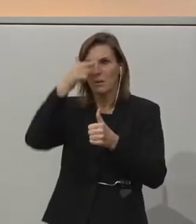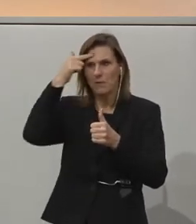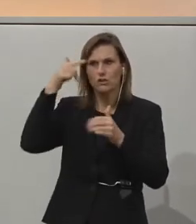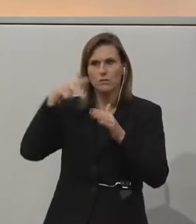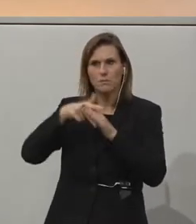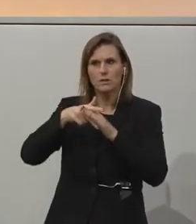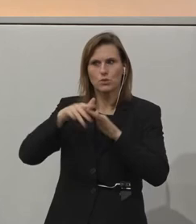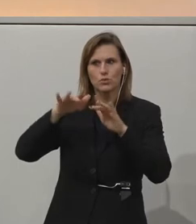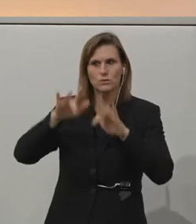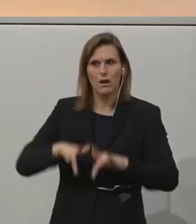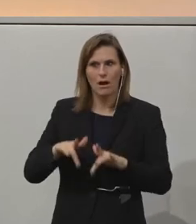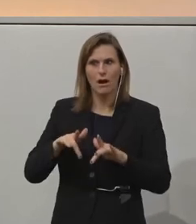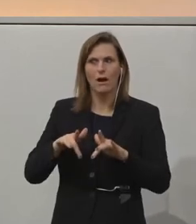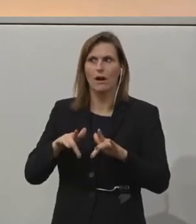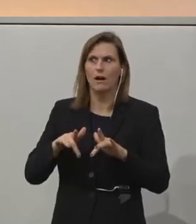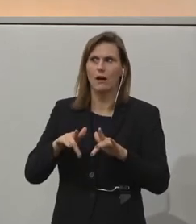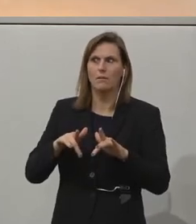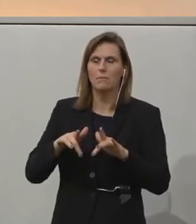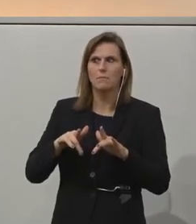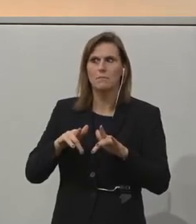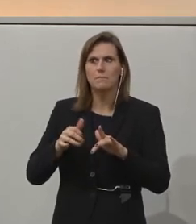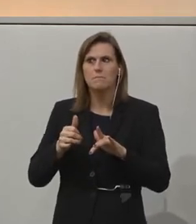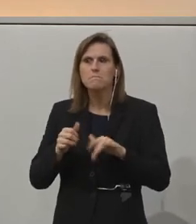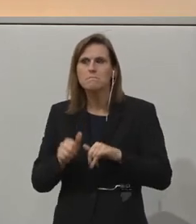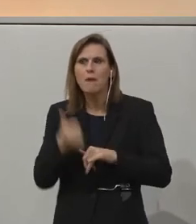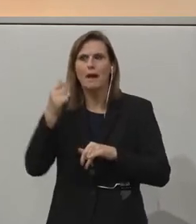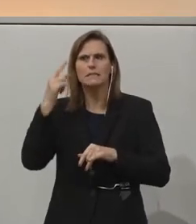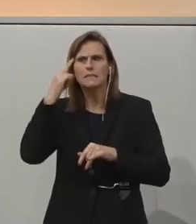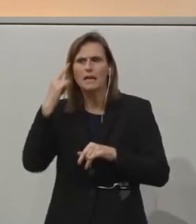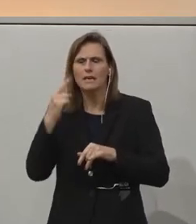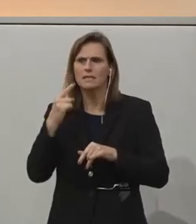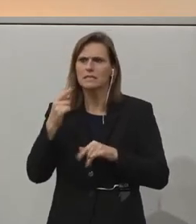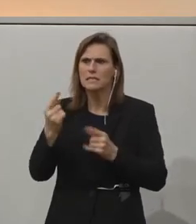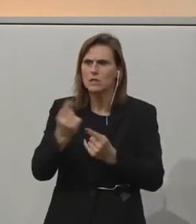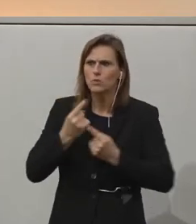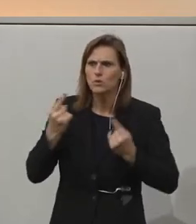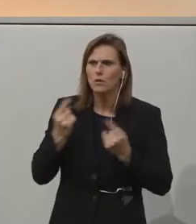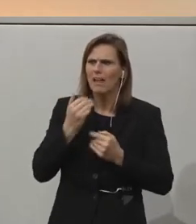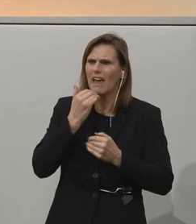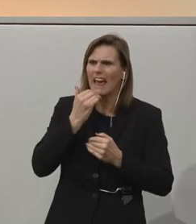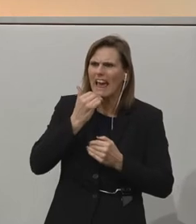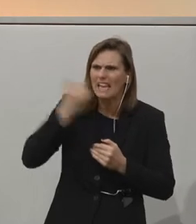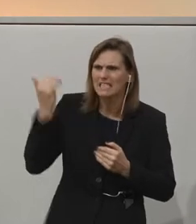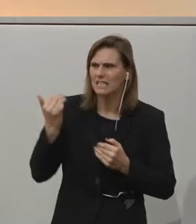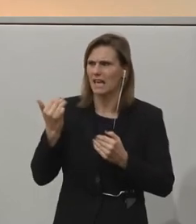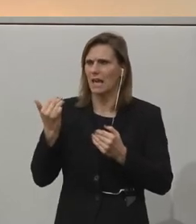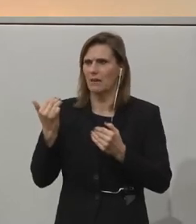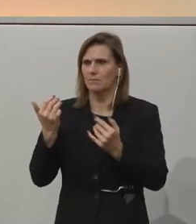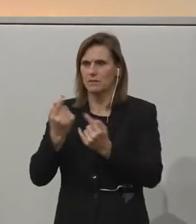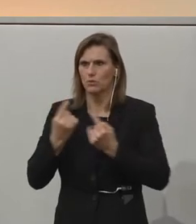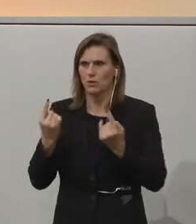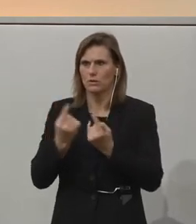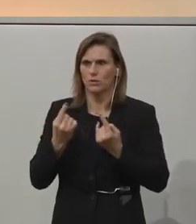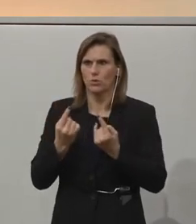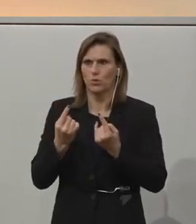of an extreme situation, an extreme situation where somebody has complete loss of mobility, complete loss of